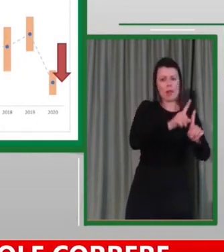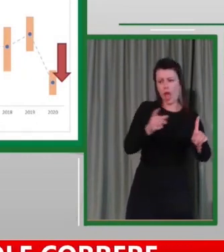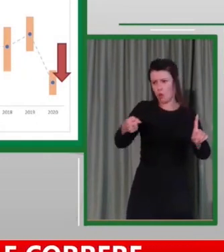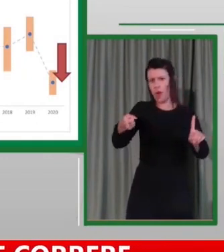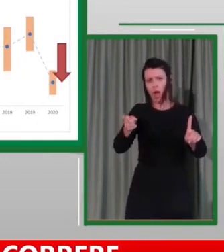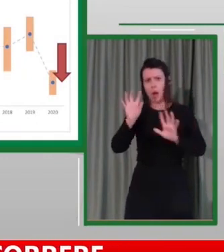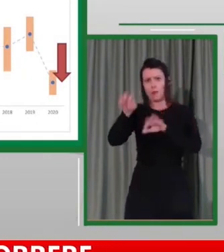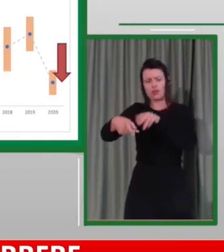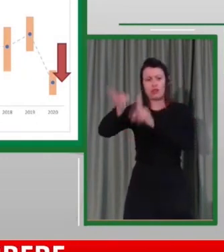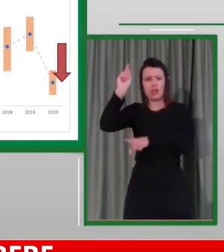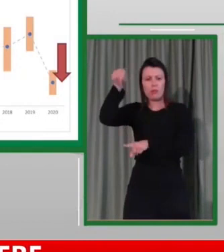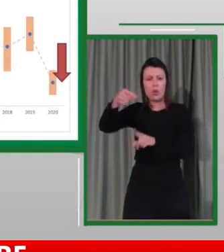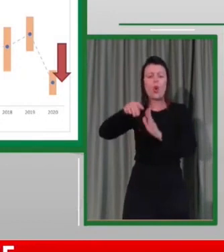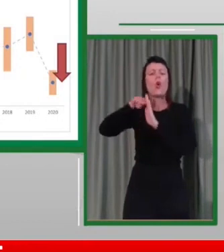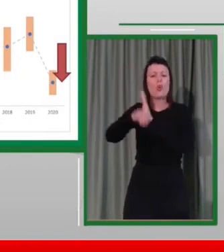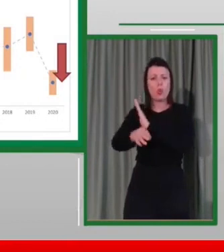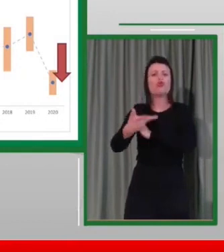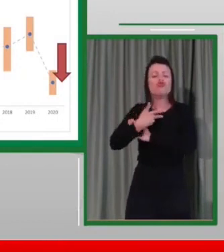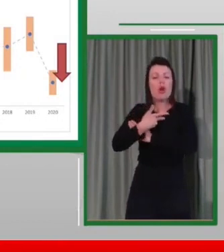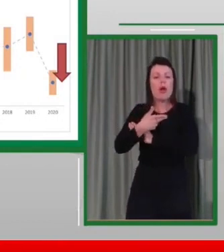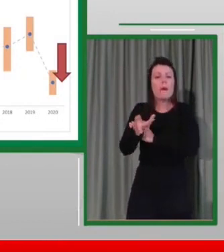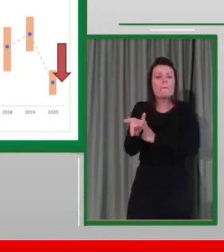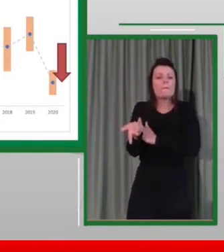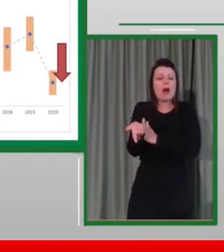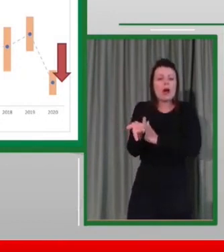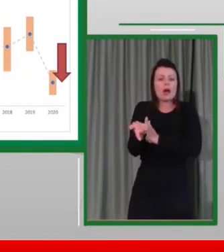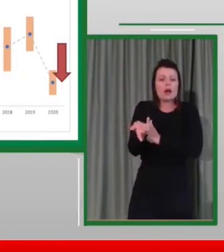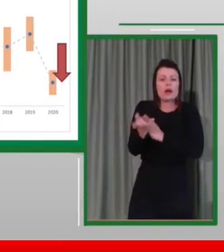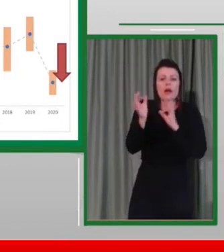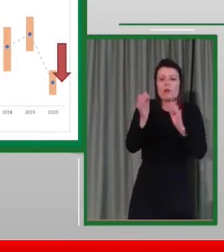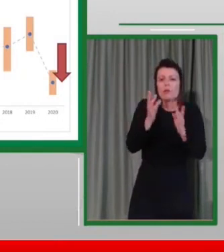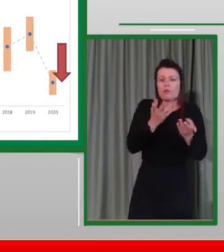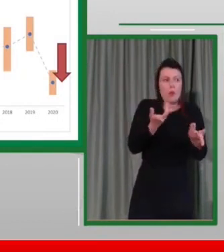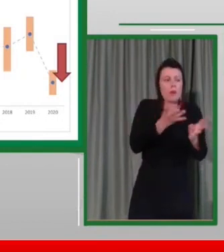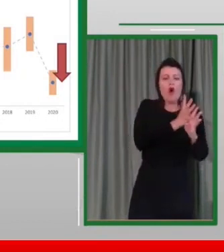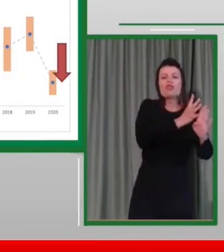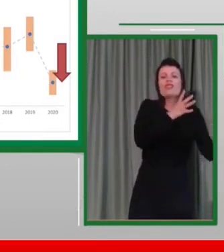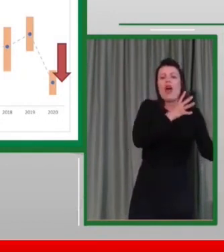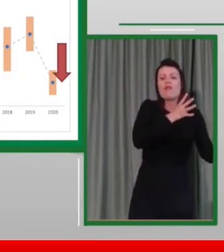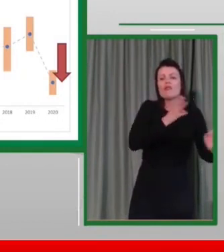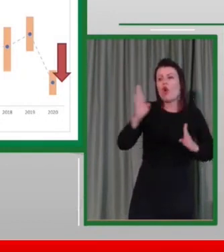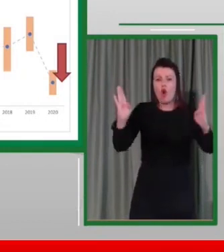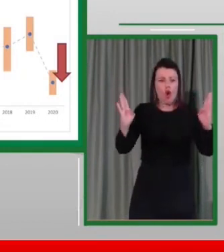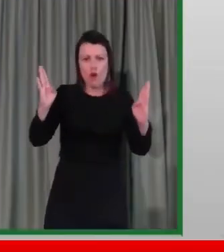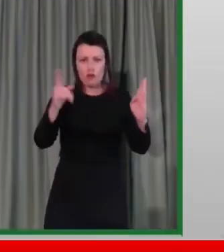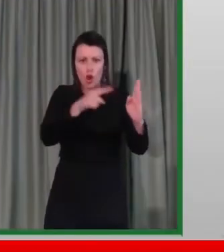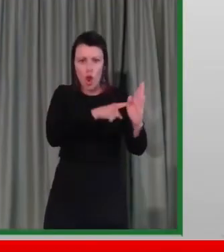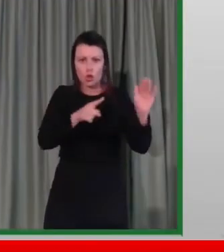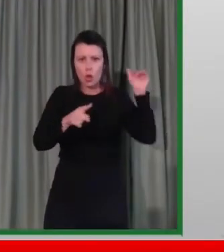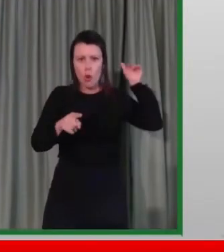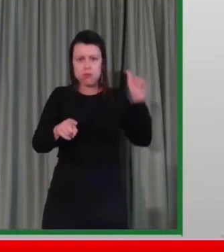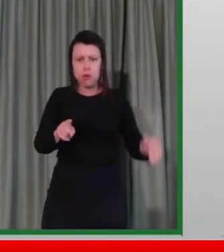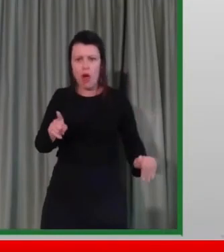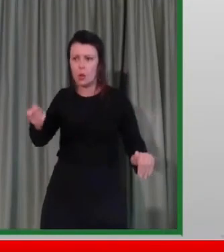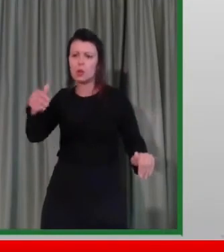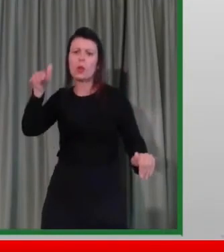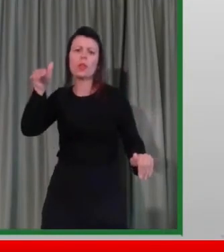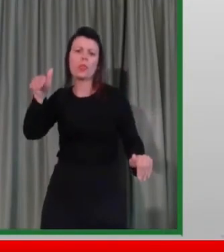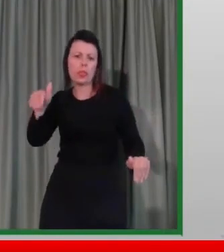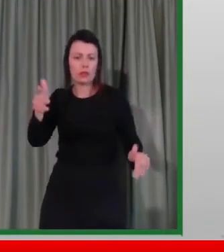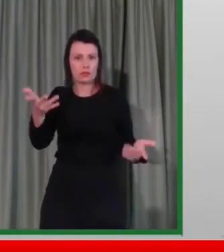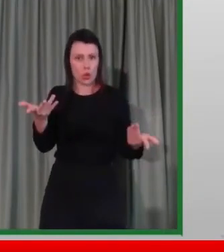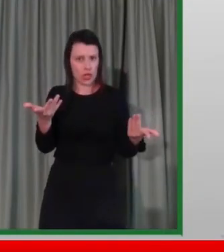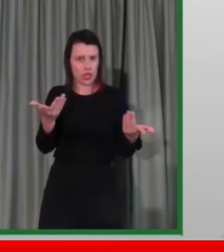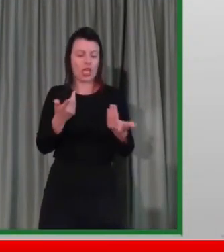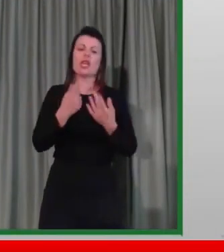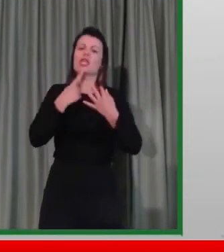un crollo paragonabile a quello che abbiamo visto sull'andamento del traffico. Quindi in sintesi dobbiamo occuparci certamente ancora del